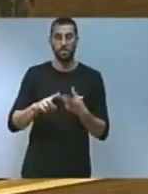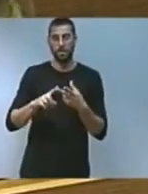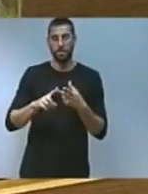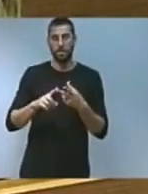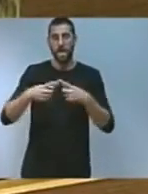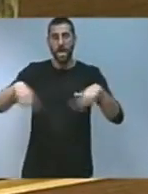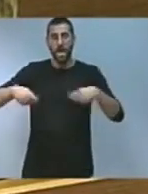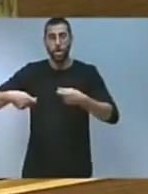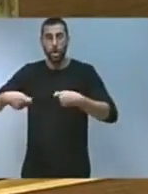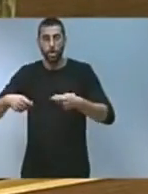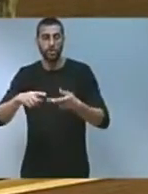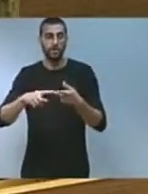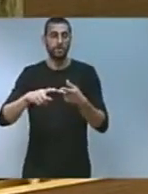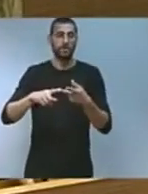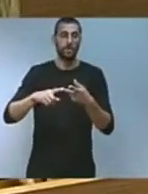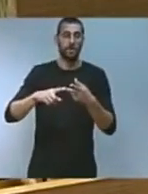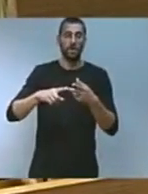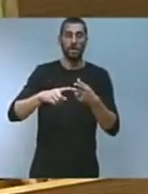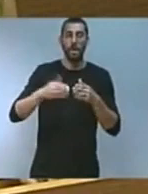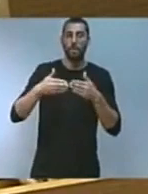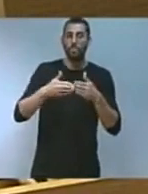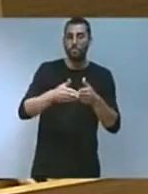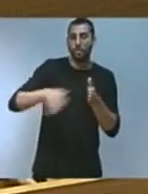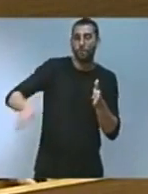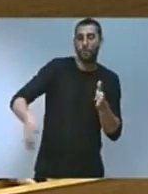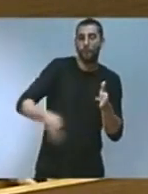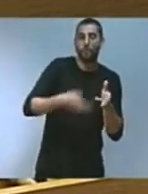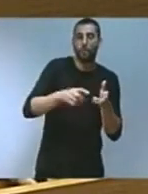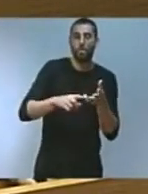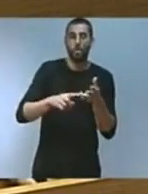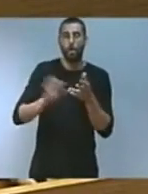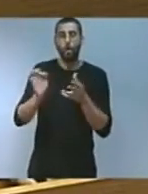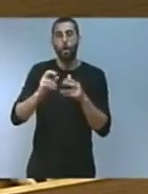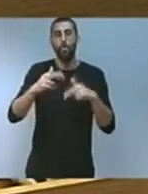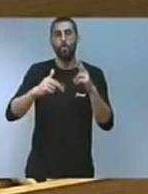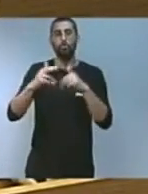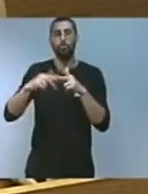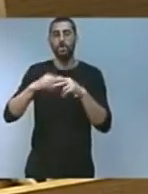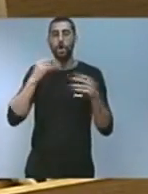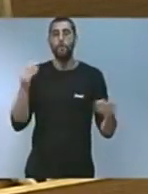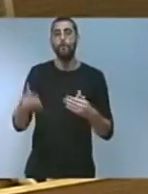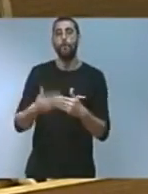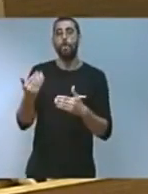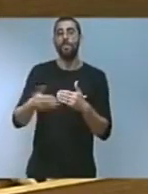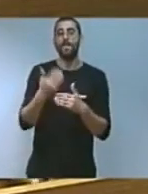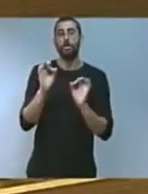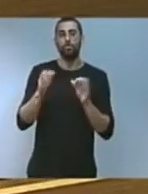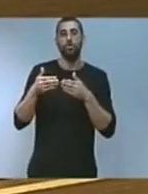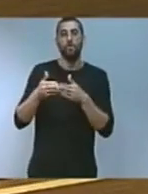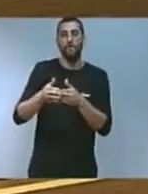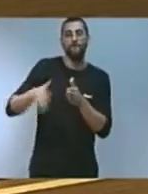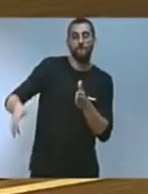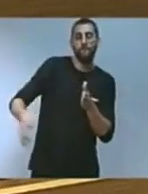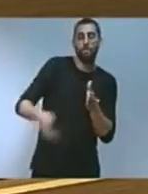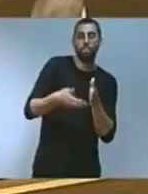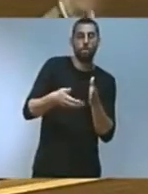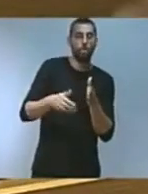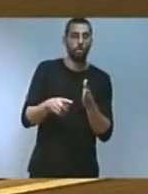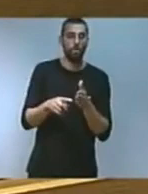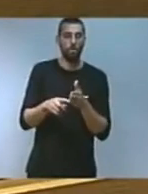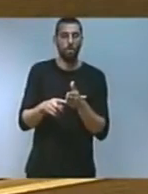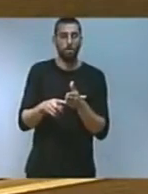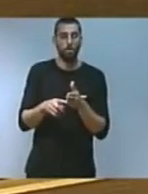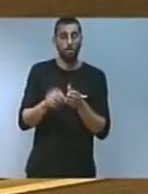desembarcament els fondejadors o la construcció i modernització dels fondejadors entre els quals hi ha també inversions per a la